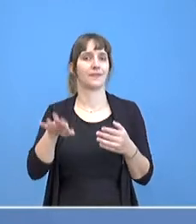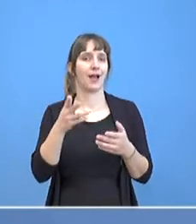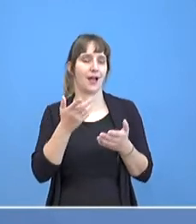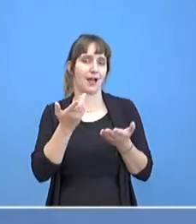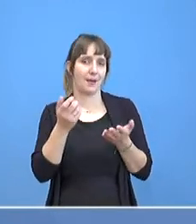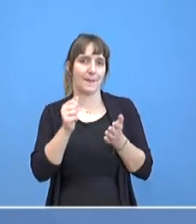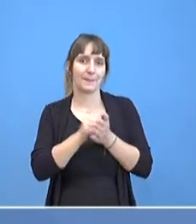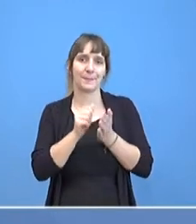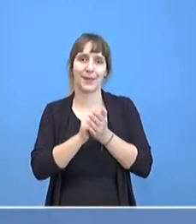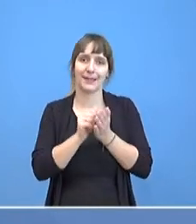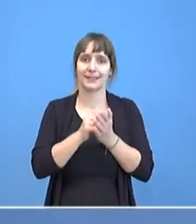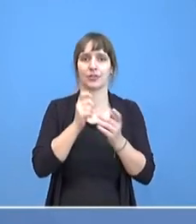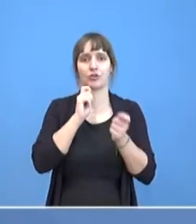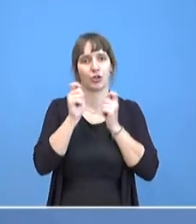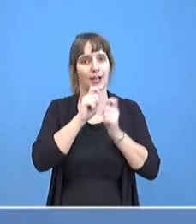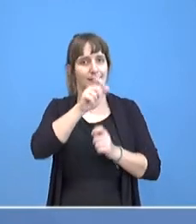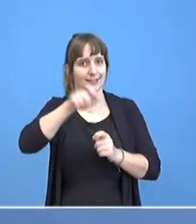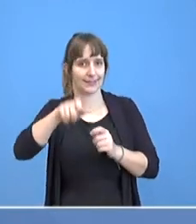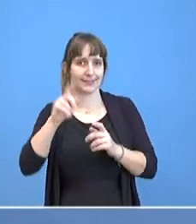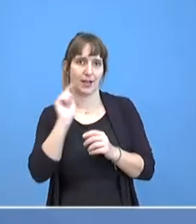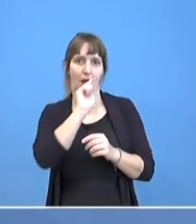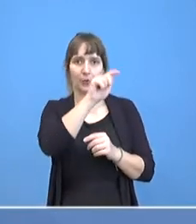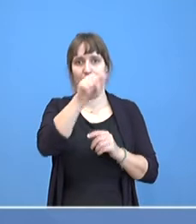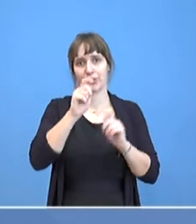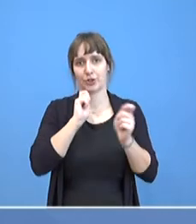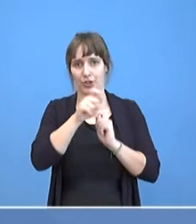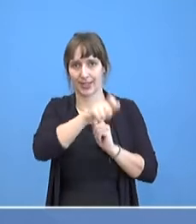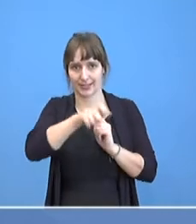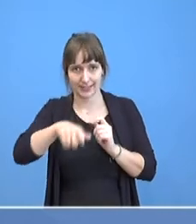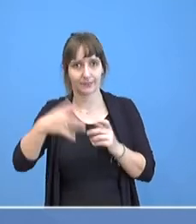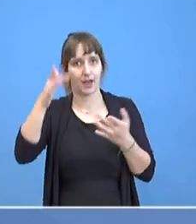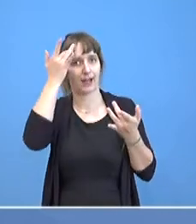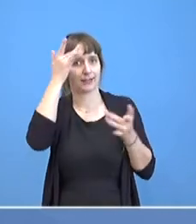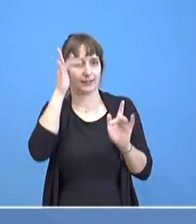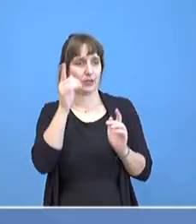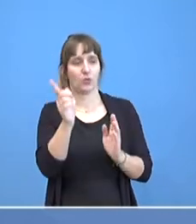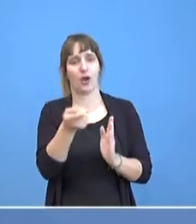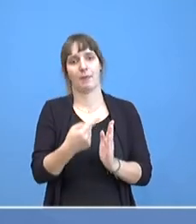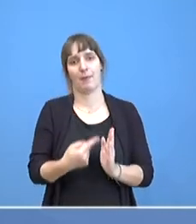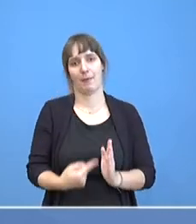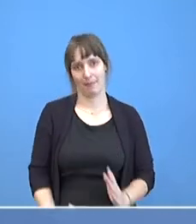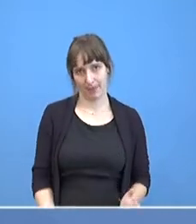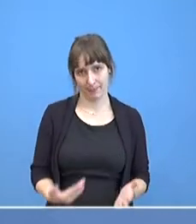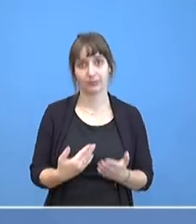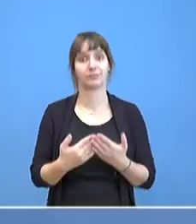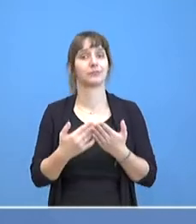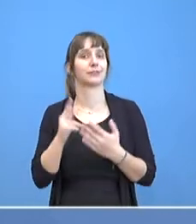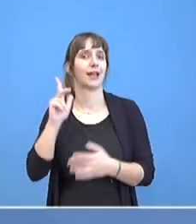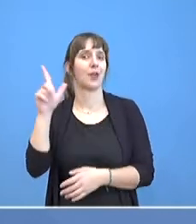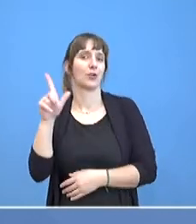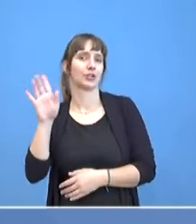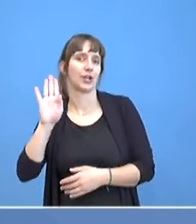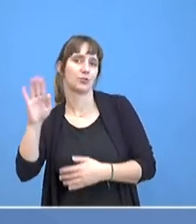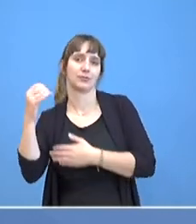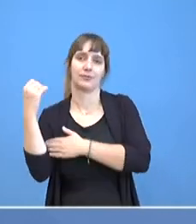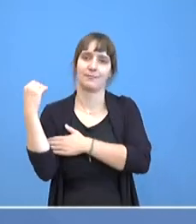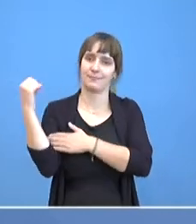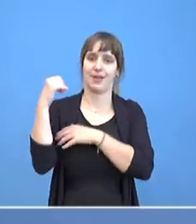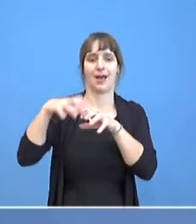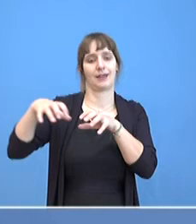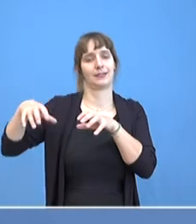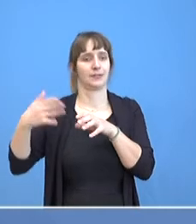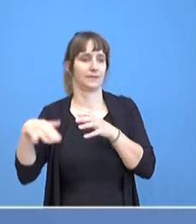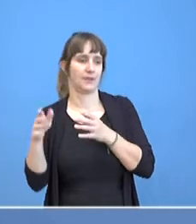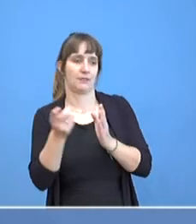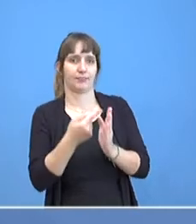ausländische Journalisten durch Herrn Lukaschenka und sein Machtapparat. Und da muss man für die Bundesregierung ganz klar sagen, dass wir das